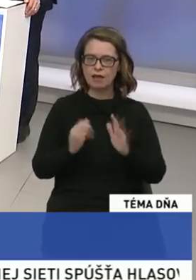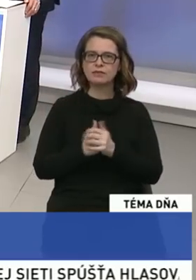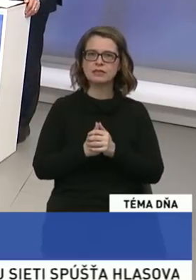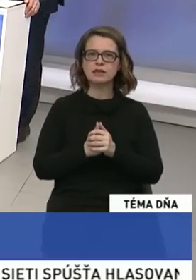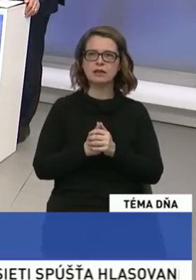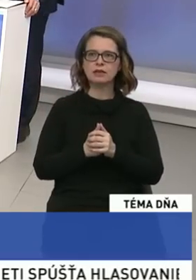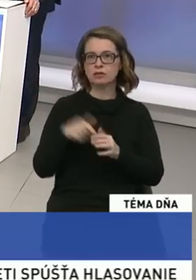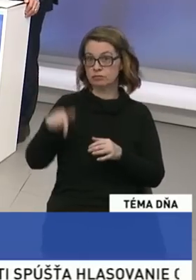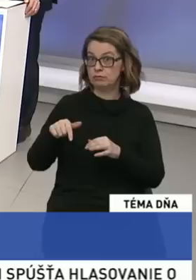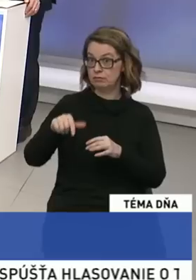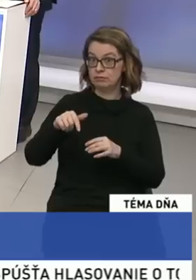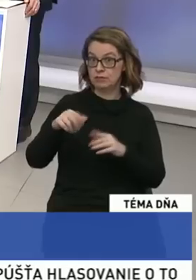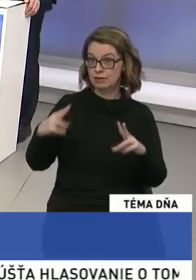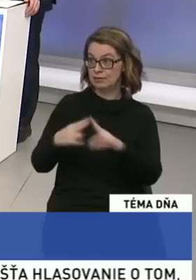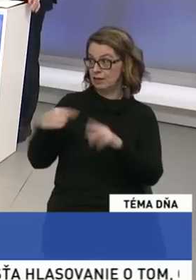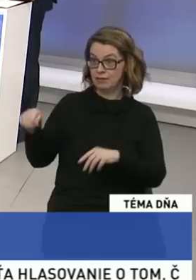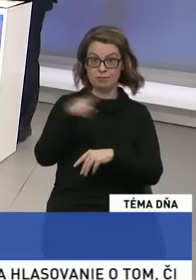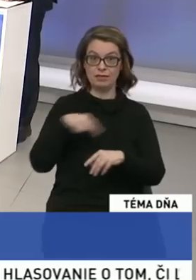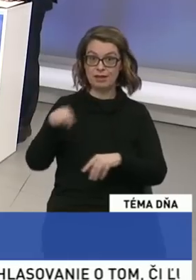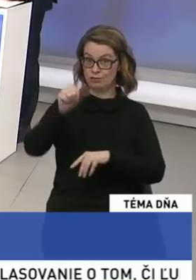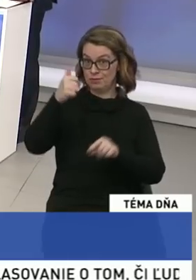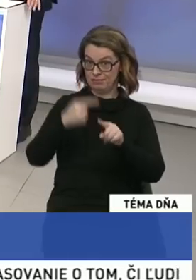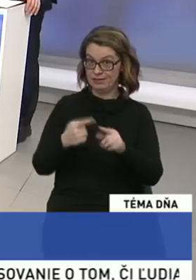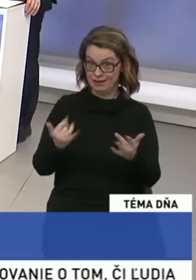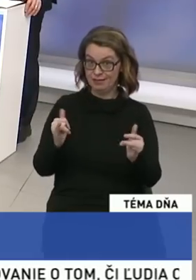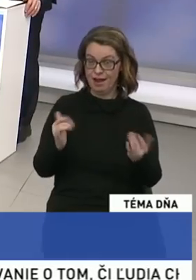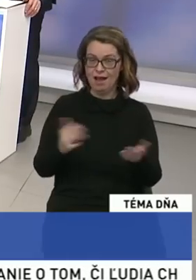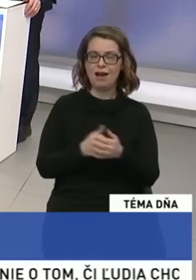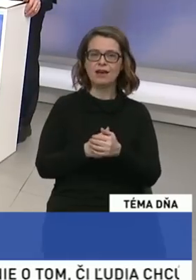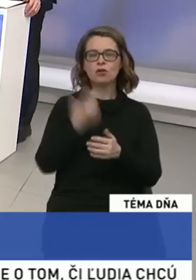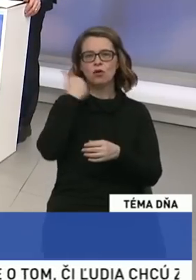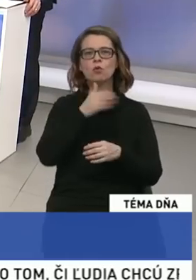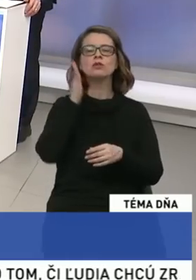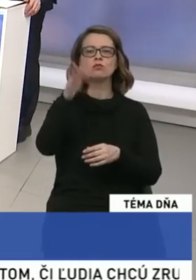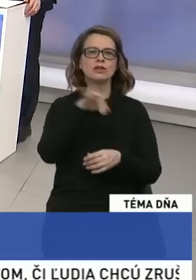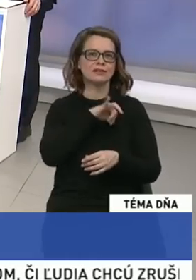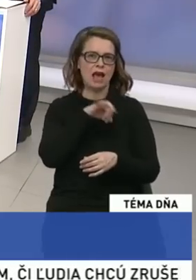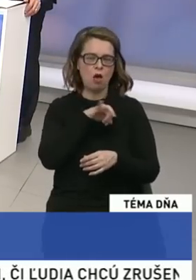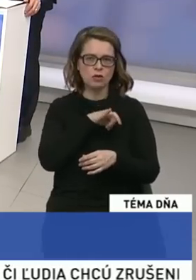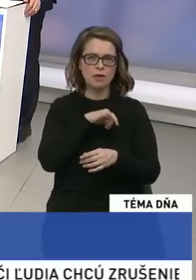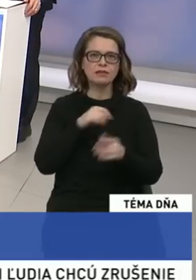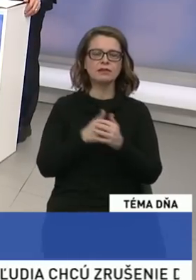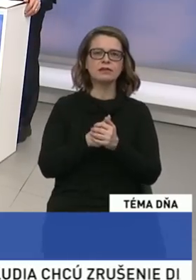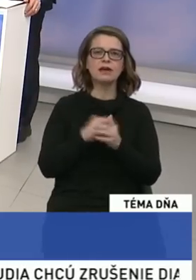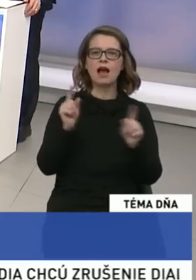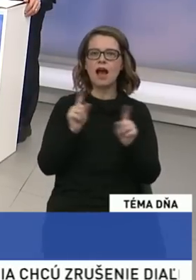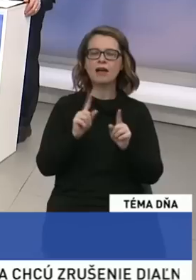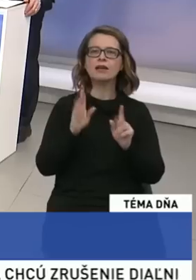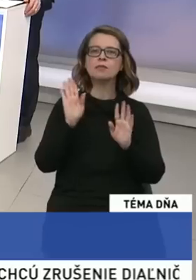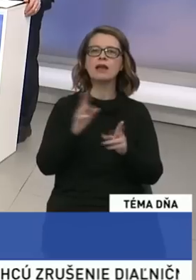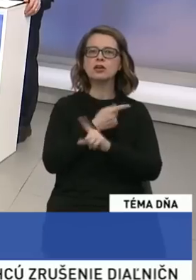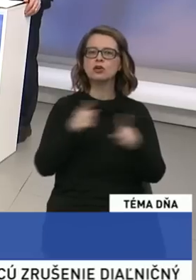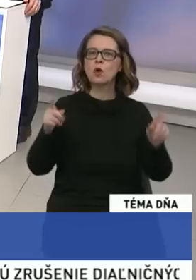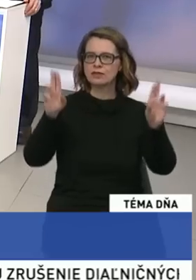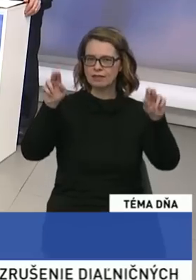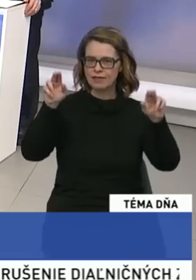formáte sa myslím stretávame po prvý krát. Určite bude ľudí zaujímať, aké možné témy